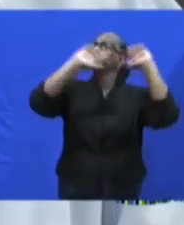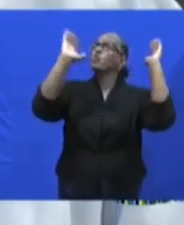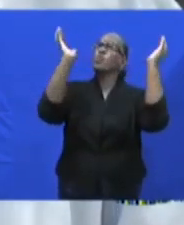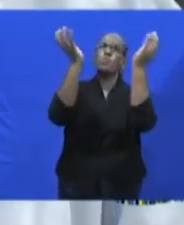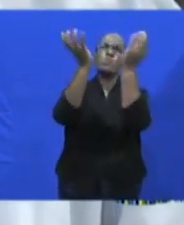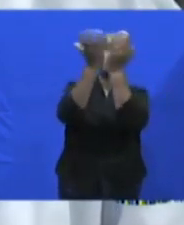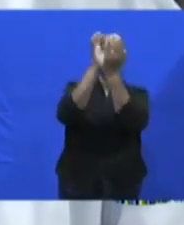Bedankt! Bedankt!